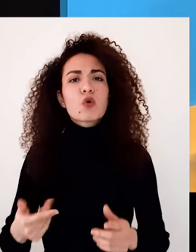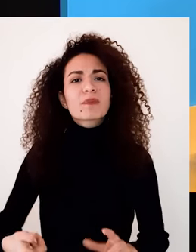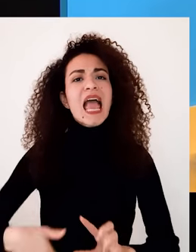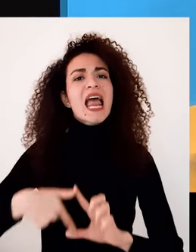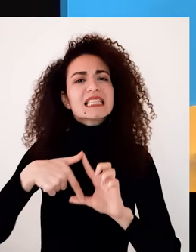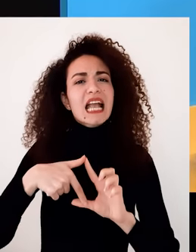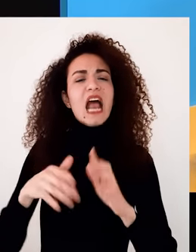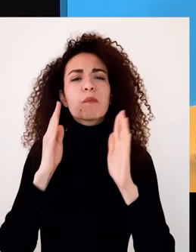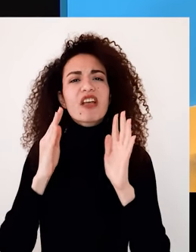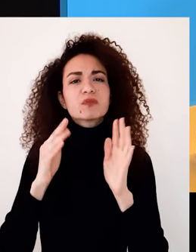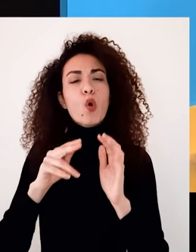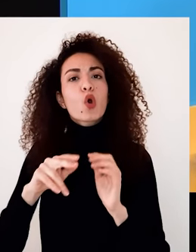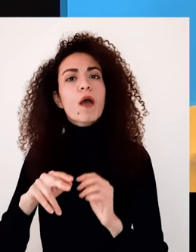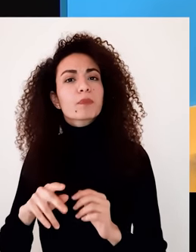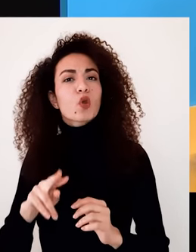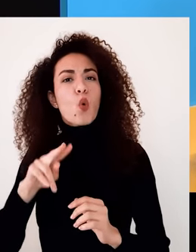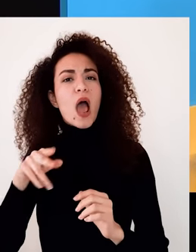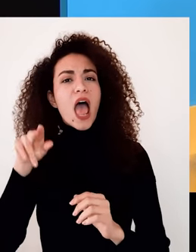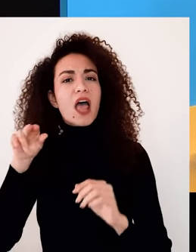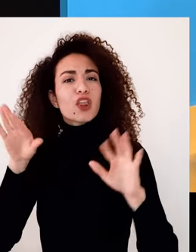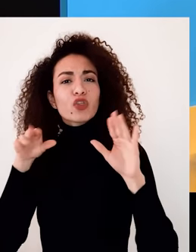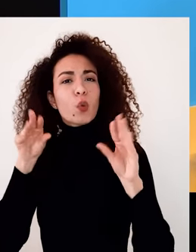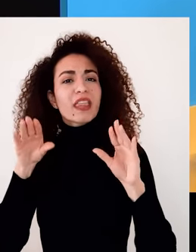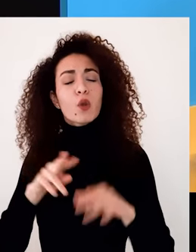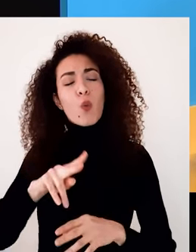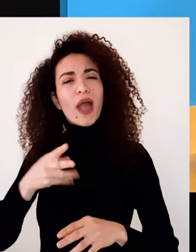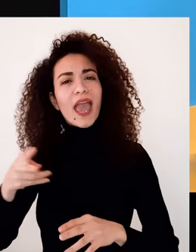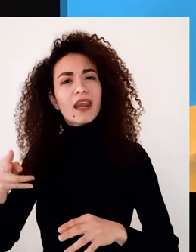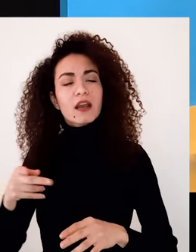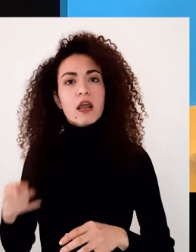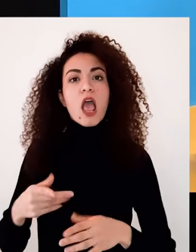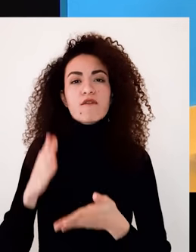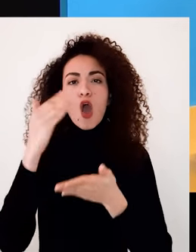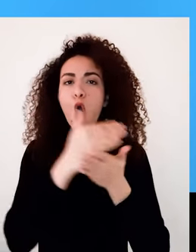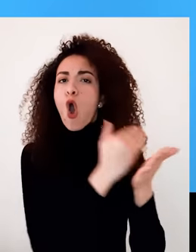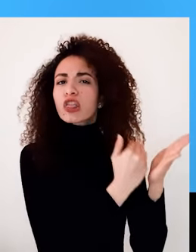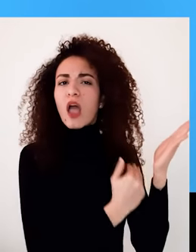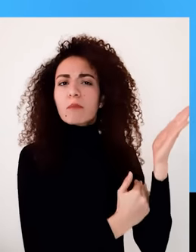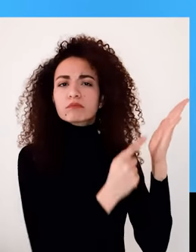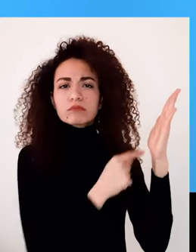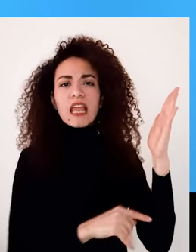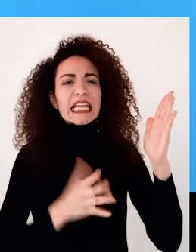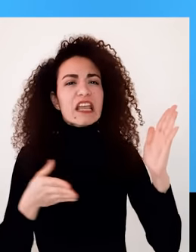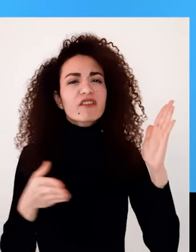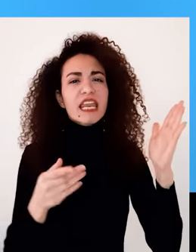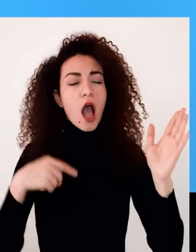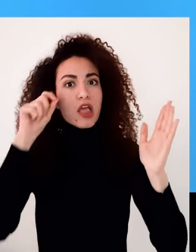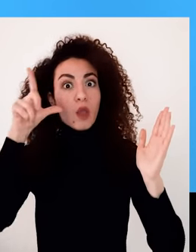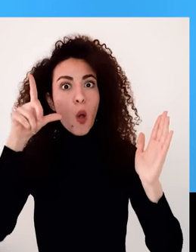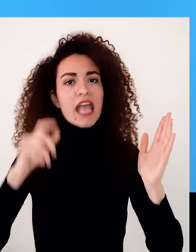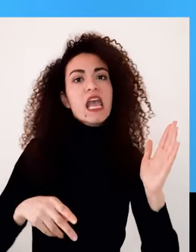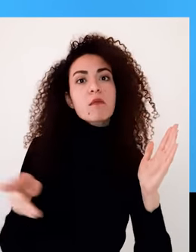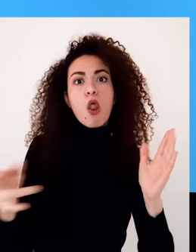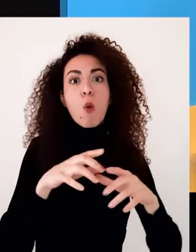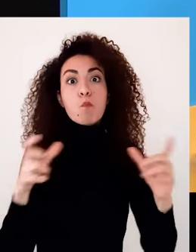بحملات مناصرة وكسب الرأي العام طبعاً هالشي بتطلب تخطيط مسبق وستراتيجية مفصلة من أجل إدارة هالحملة وتحقيق